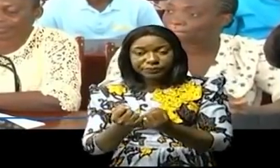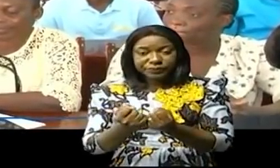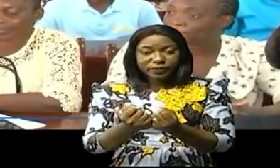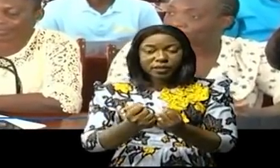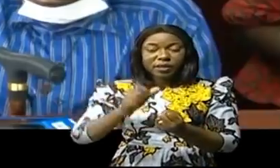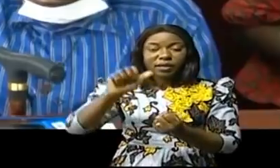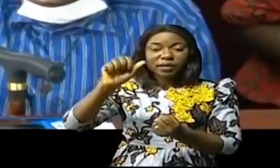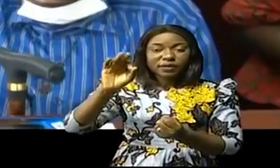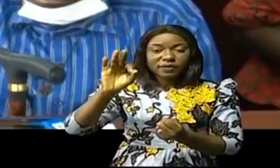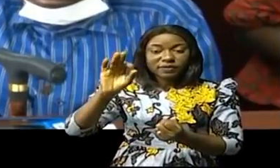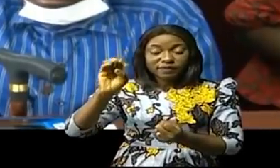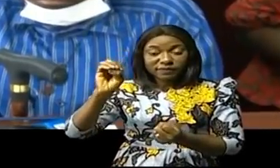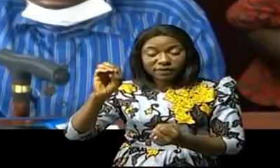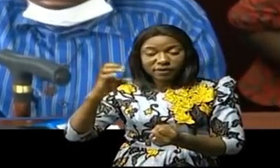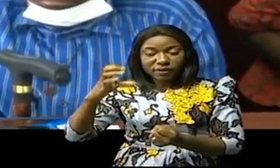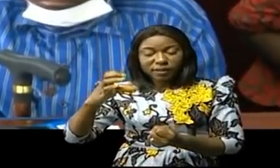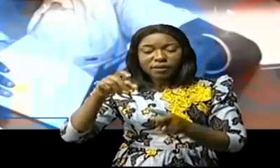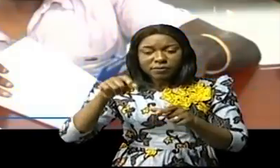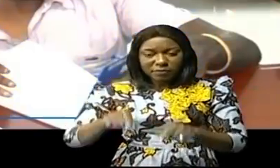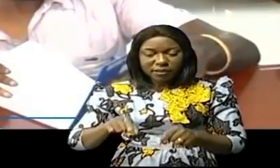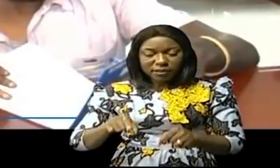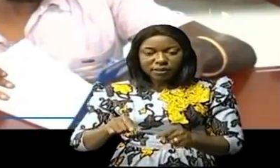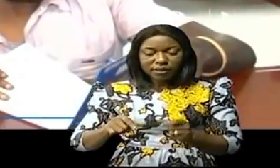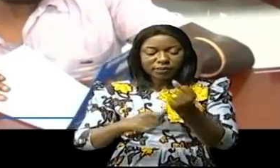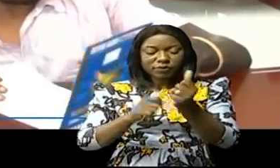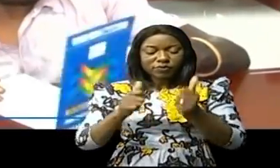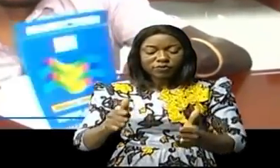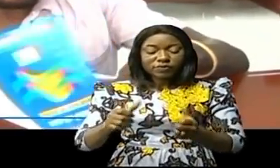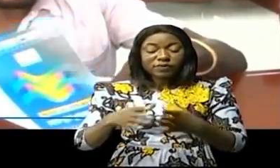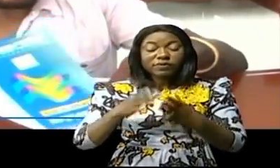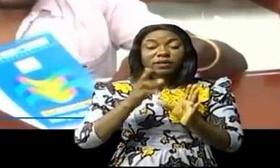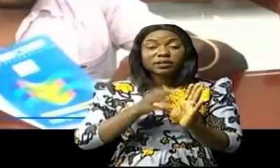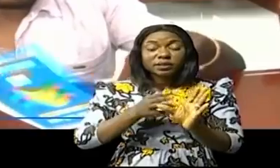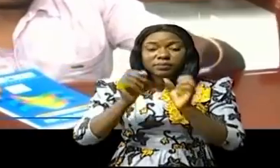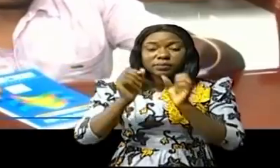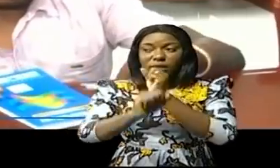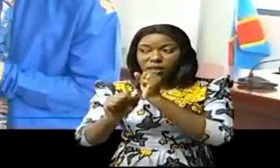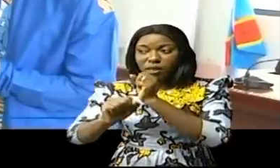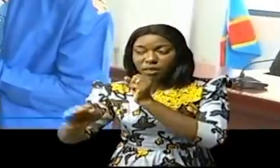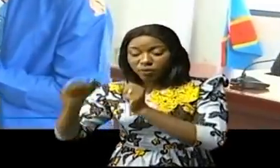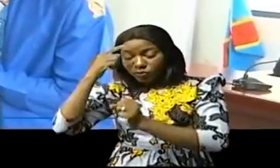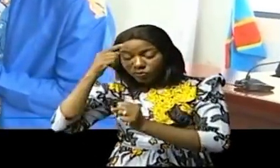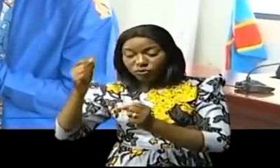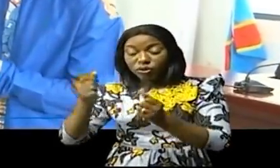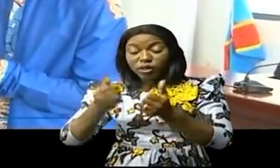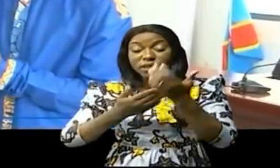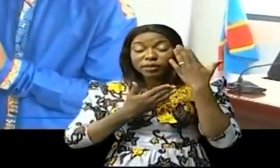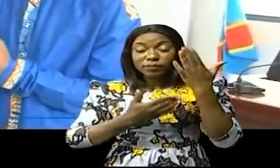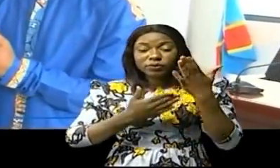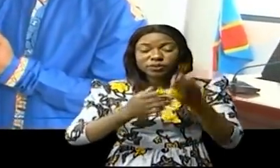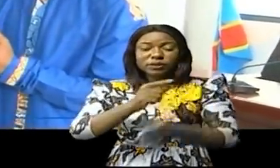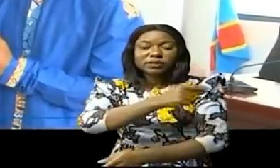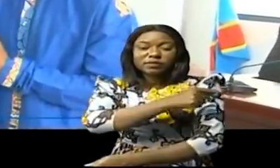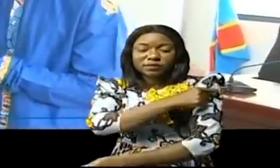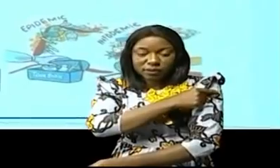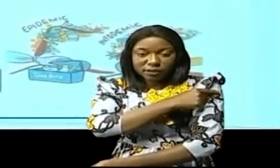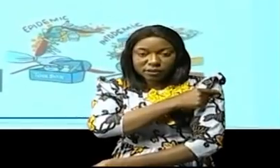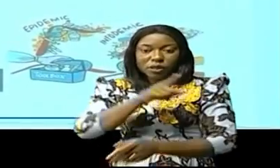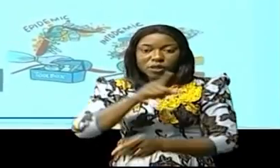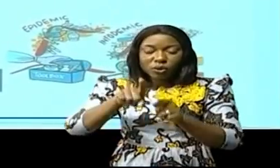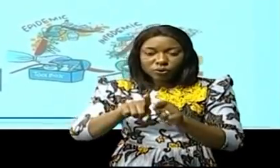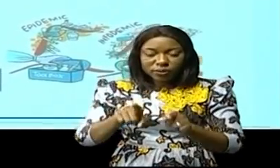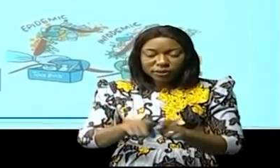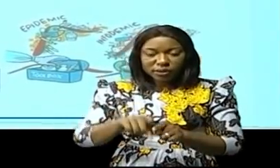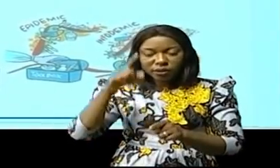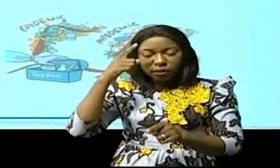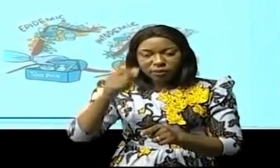sont les personnes vivant avec un handicap qui viennent d'être sensibilisées sur l'importance de la vaccination. Est-ce grâce à